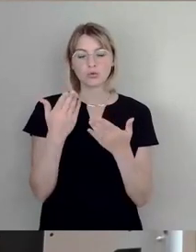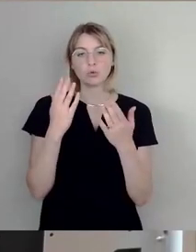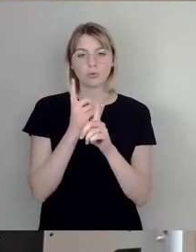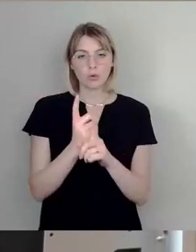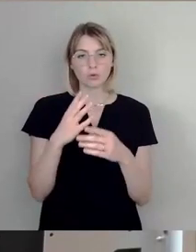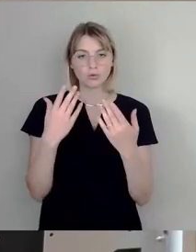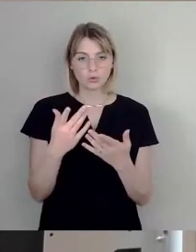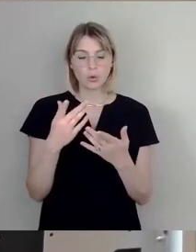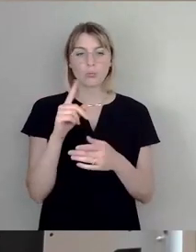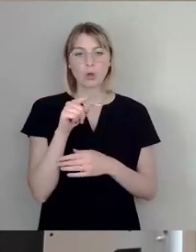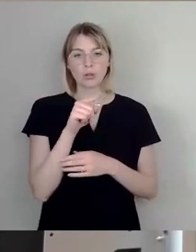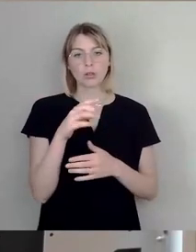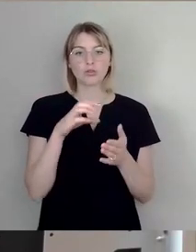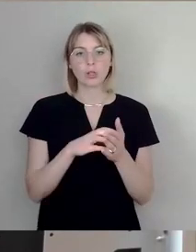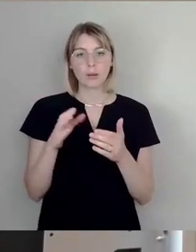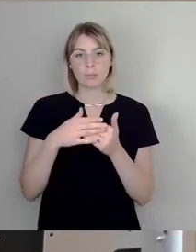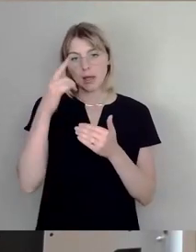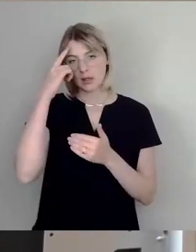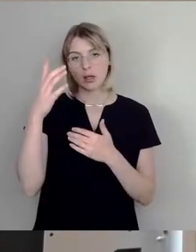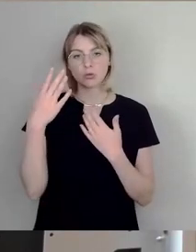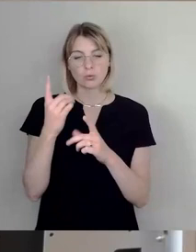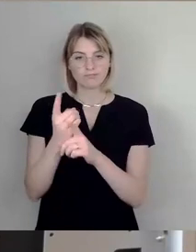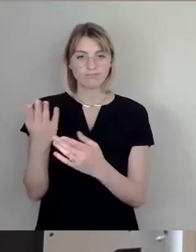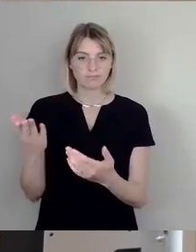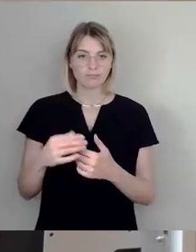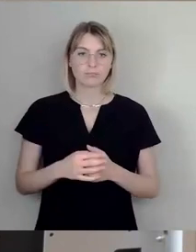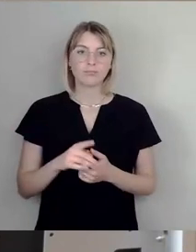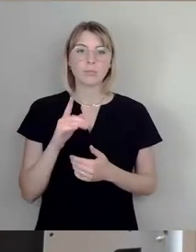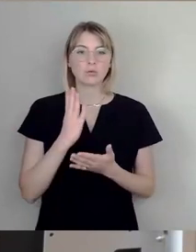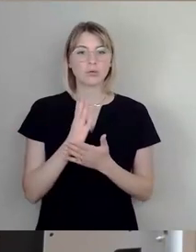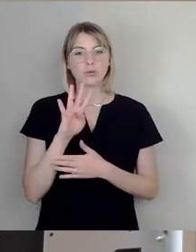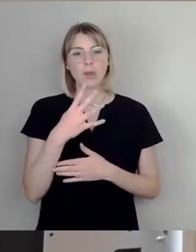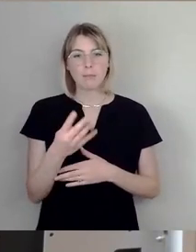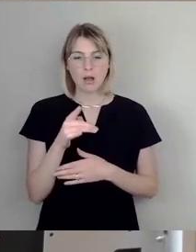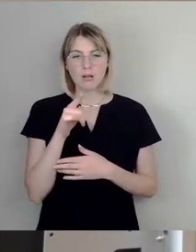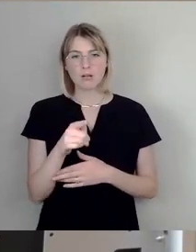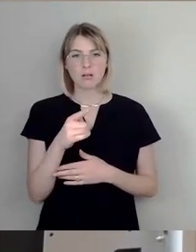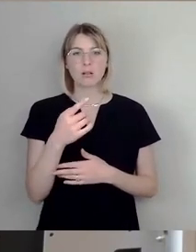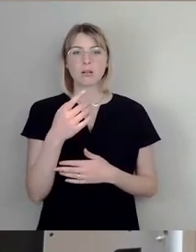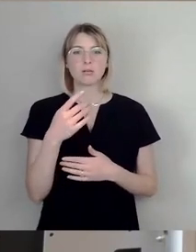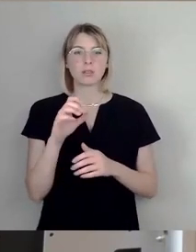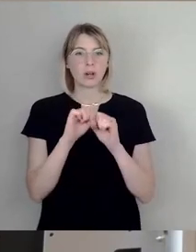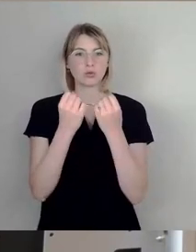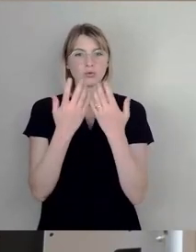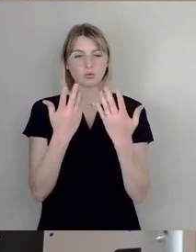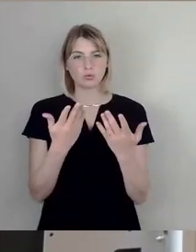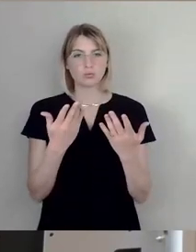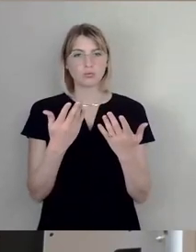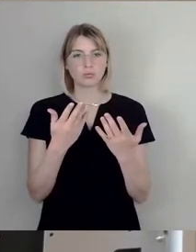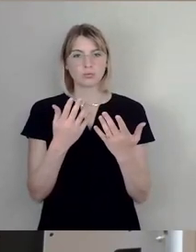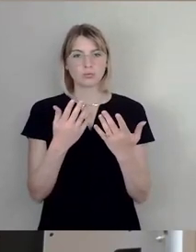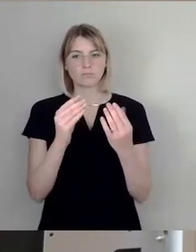Er hat sich viermal mit der Sache beschäftigt und hat dreimal, davon einmal hat sich dann nicht für zuständig erklärt